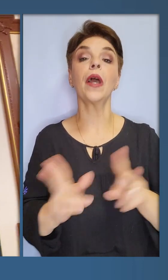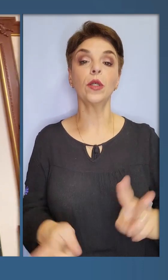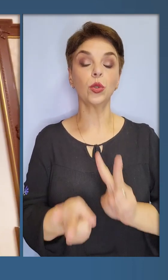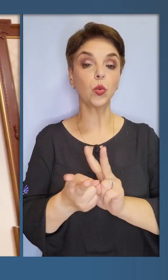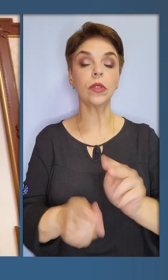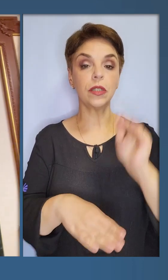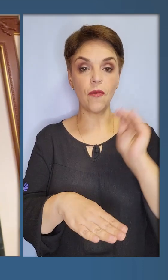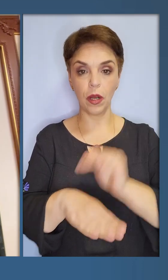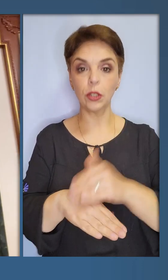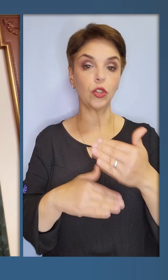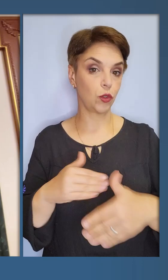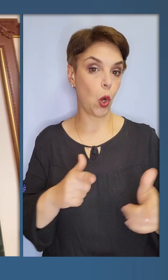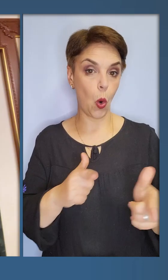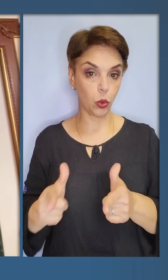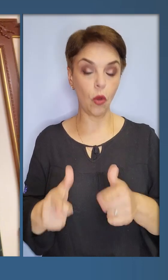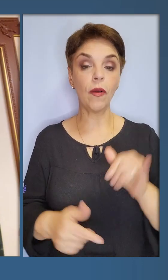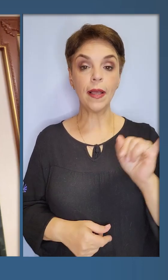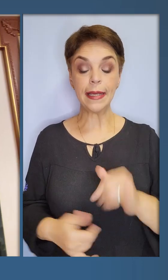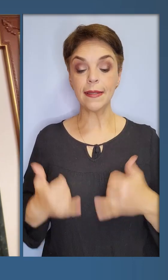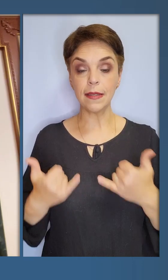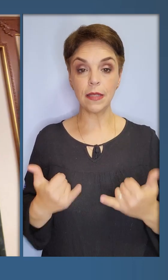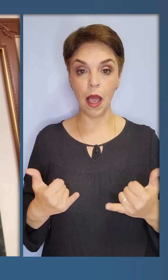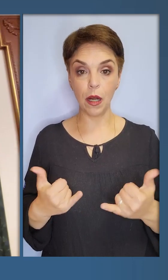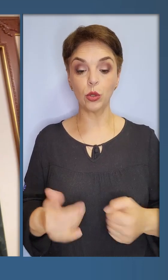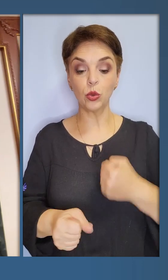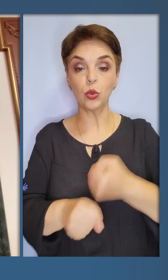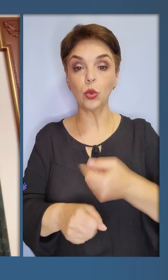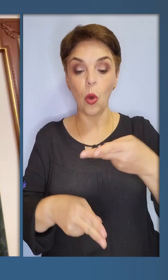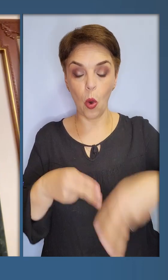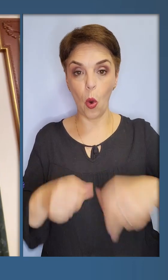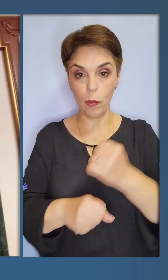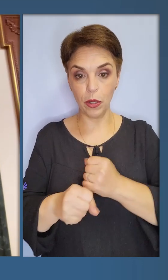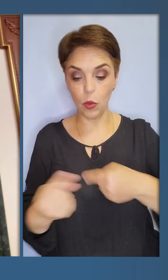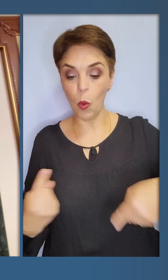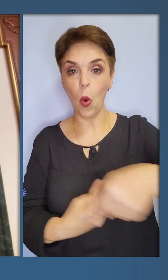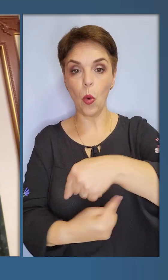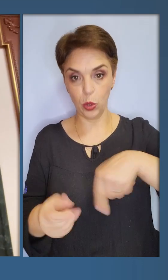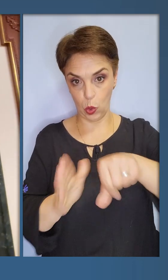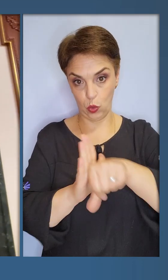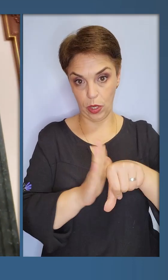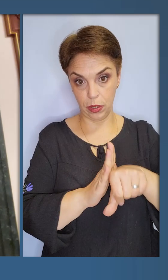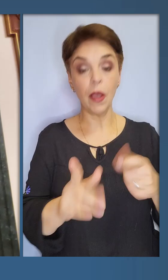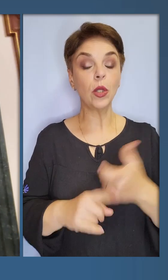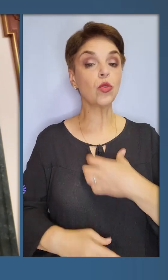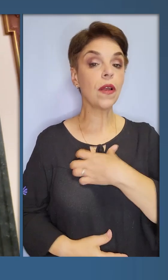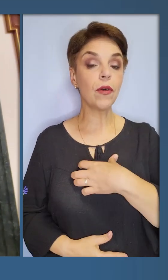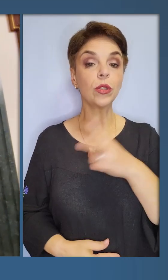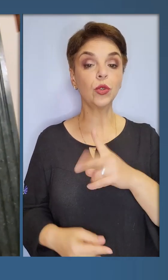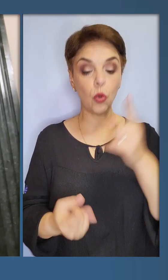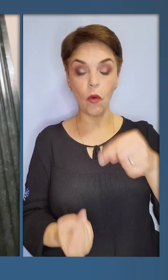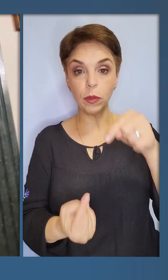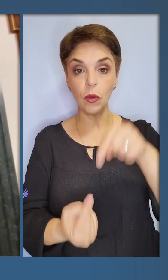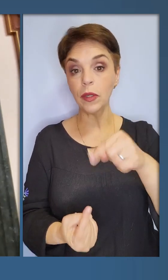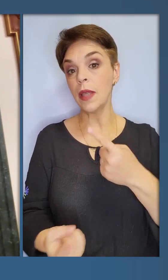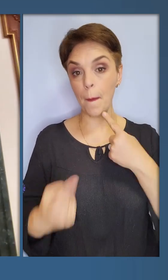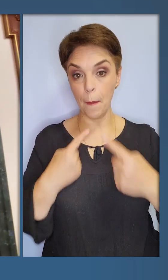Зустріч фактично вже готова. І зараз допрацюємо коло учасників. Дуже важливо, що